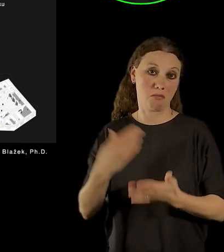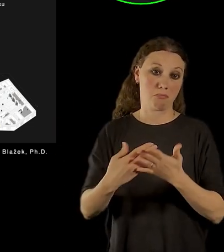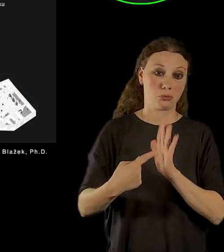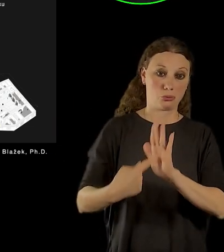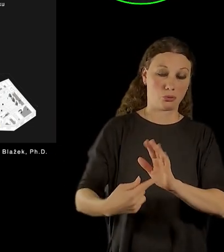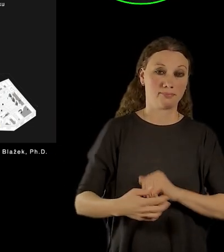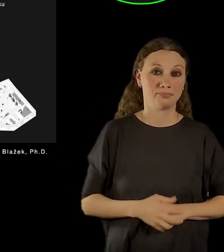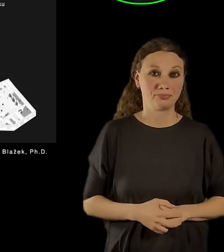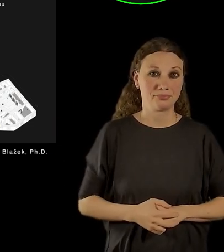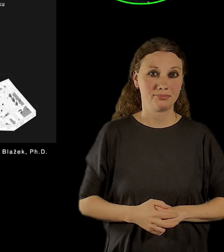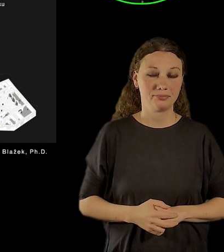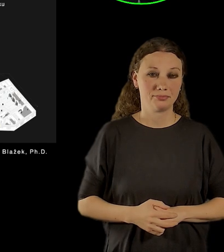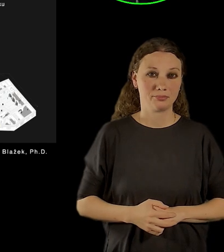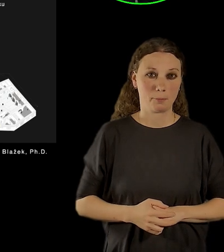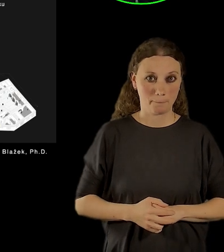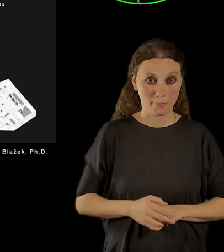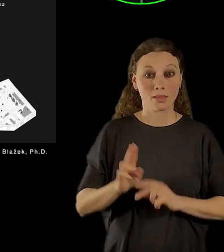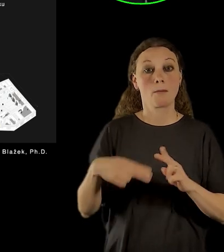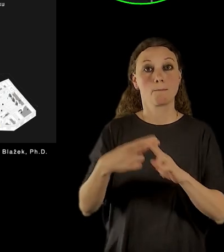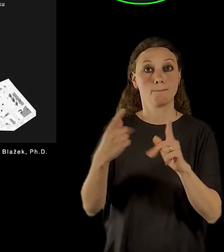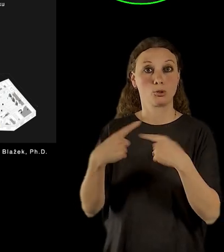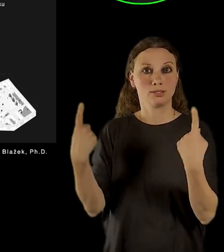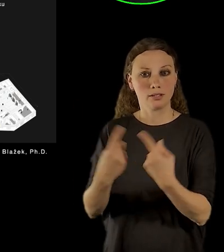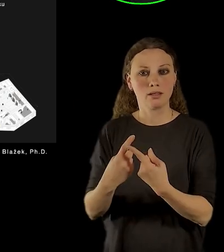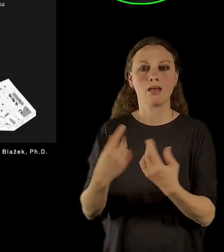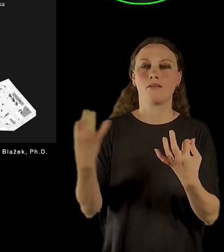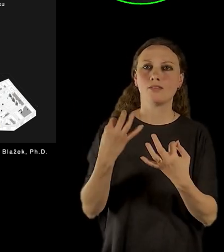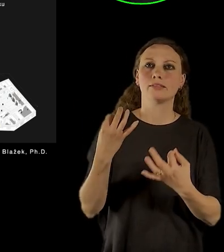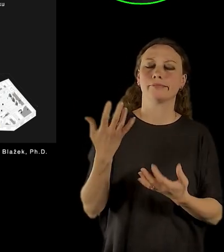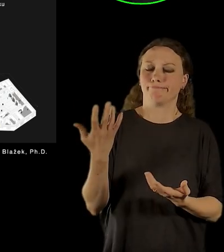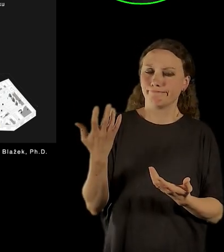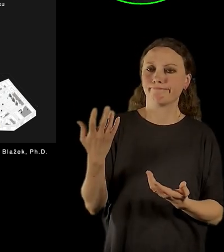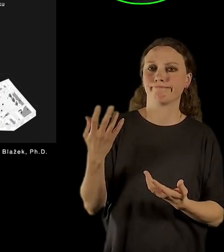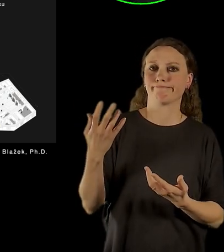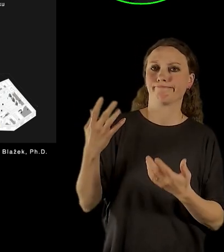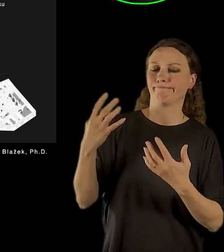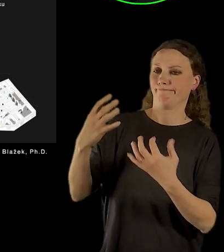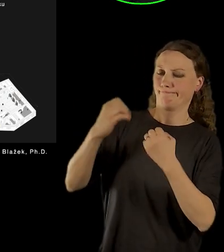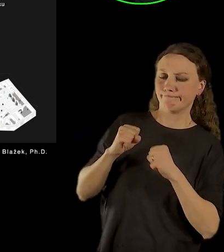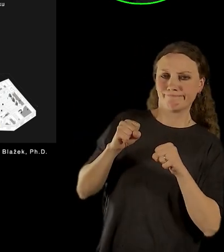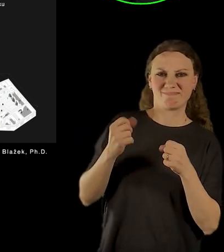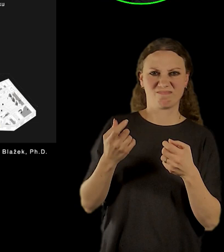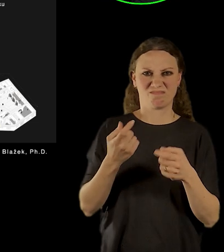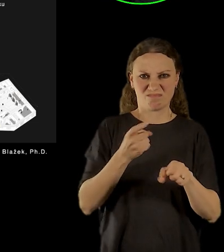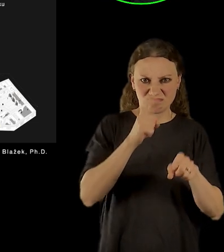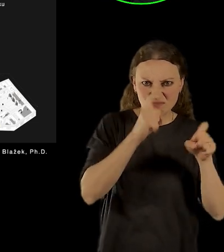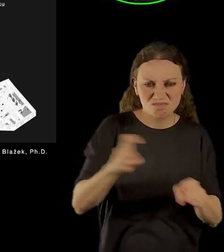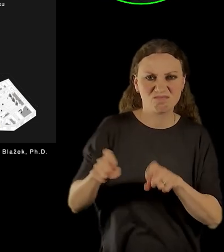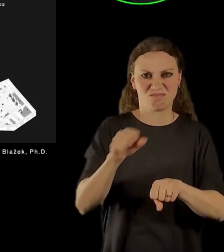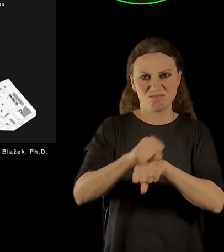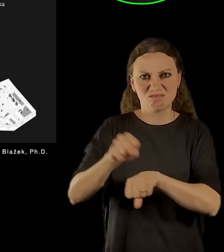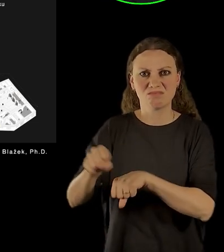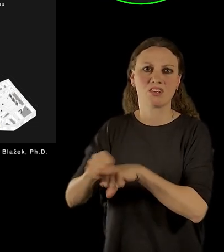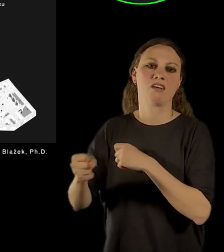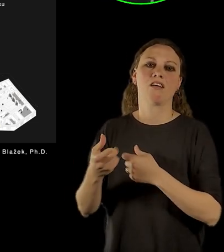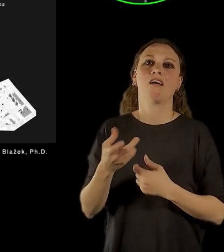o příslušnících Československého zahraničního vojska Velké Británii, tak i někteří z nich skončili v prosluvem